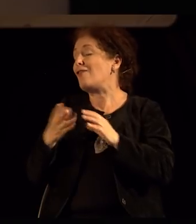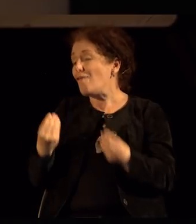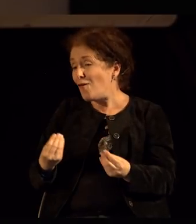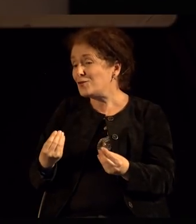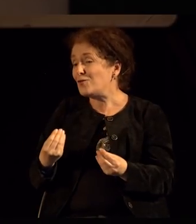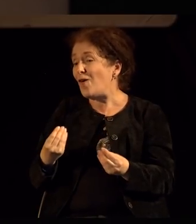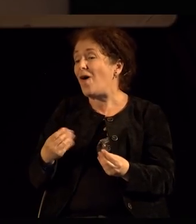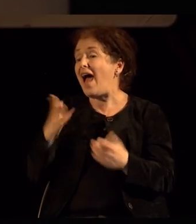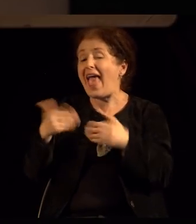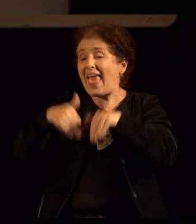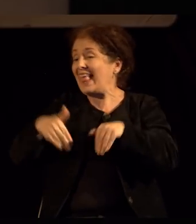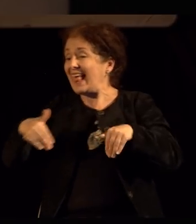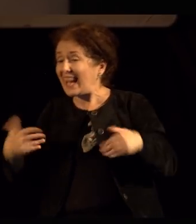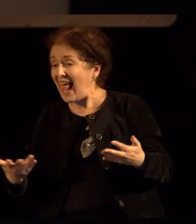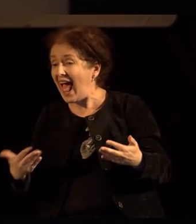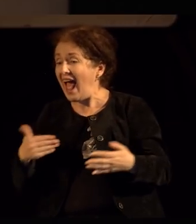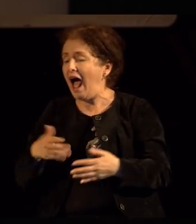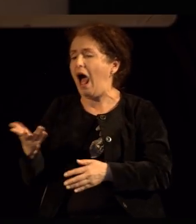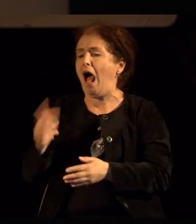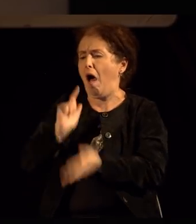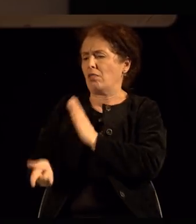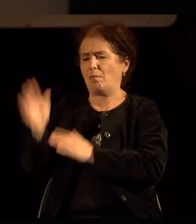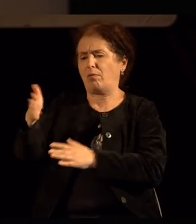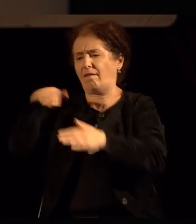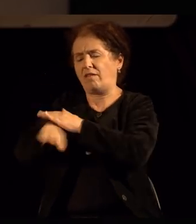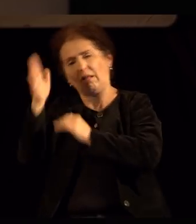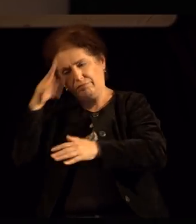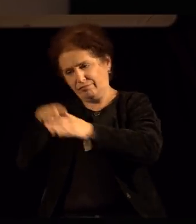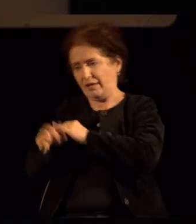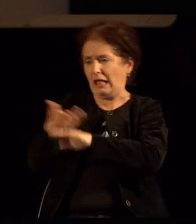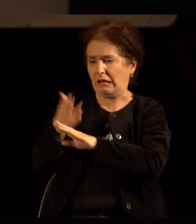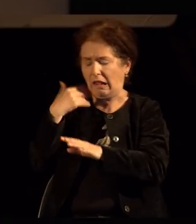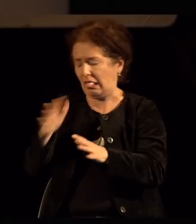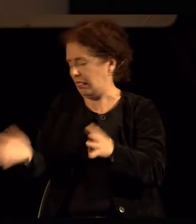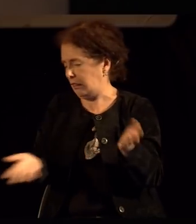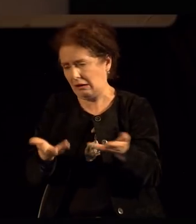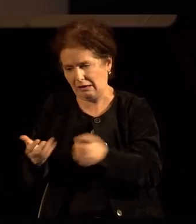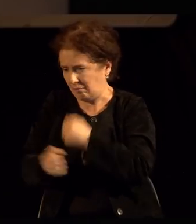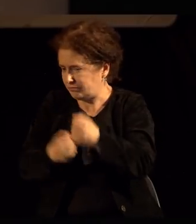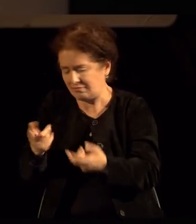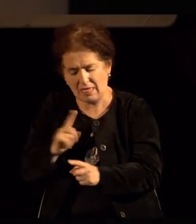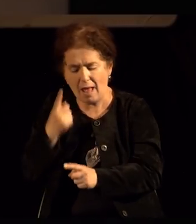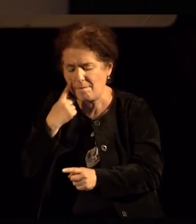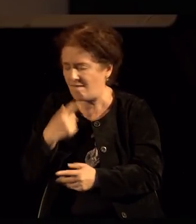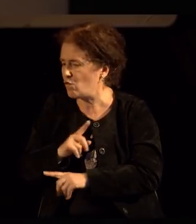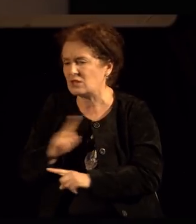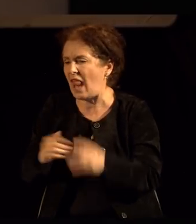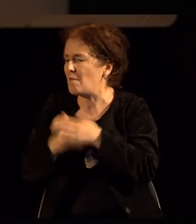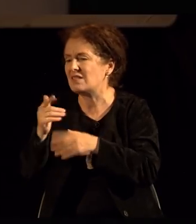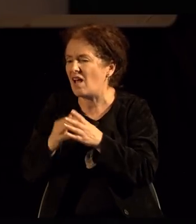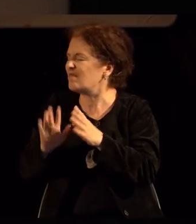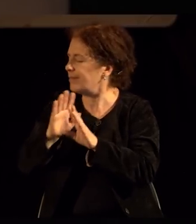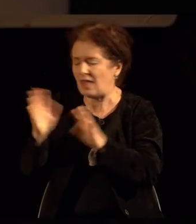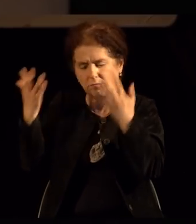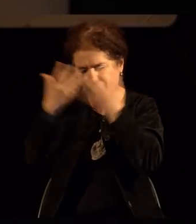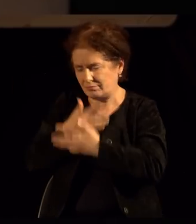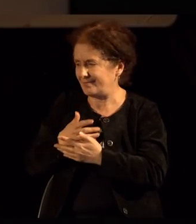Ова во ученијата за еротика, токму ова се кажува како А, а пото